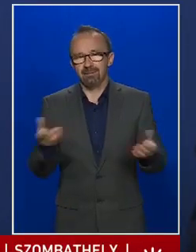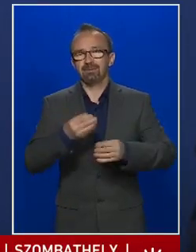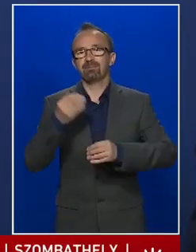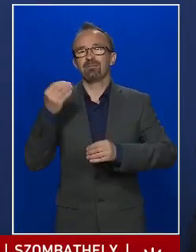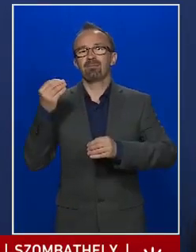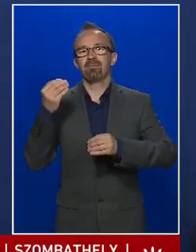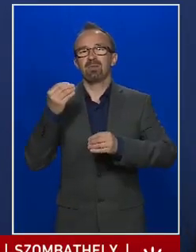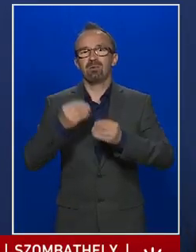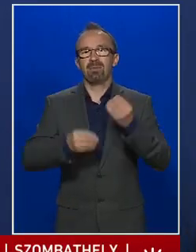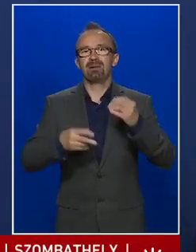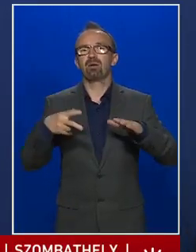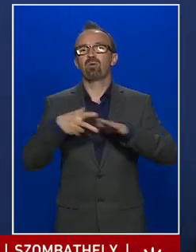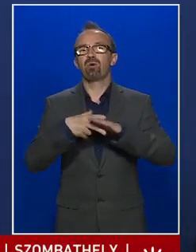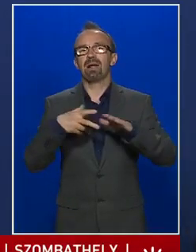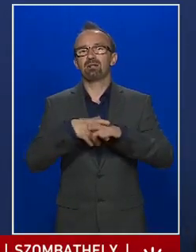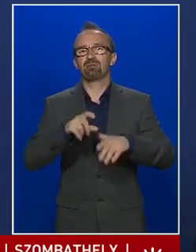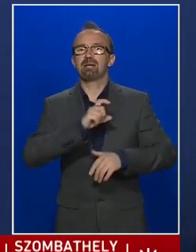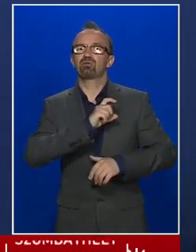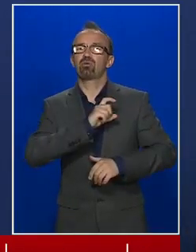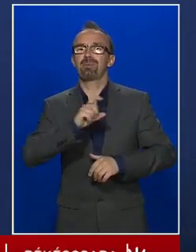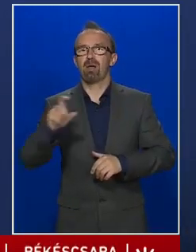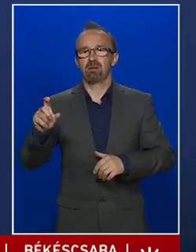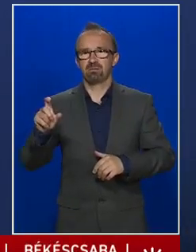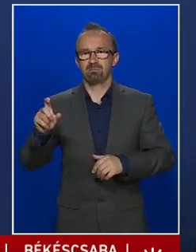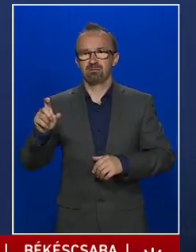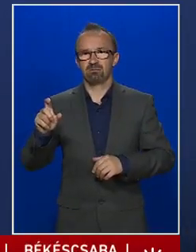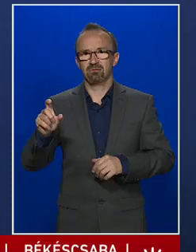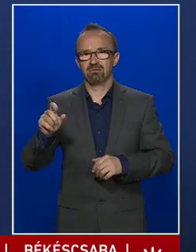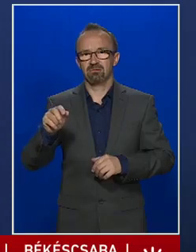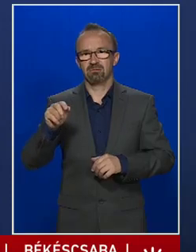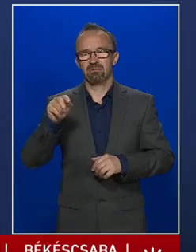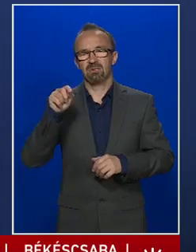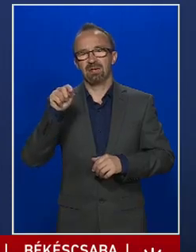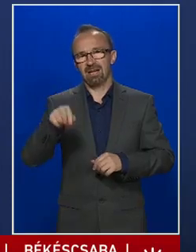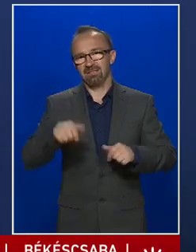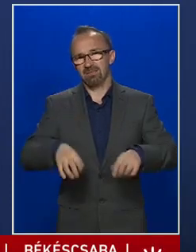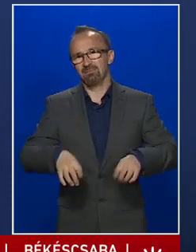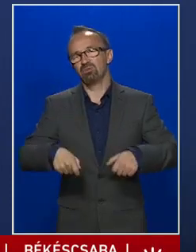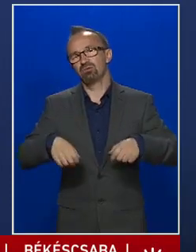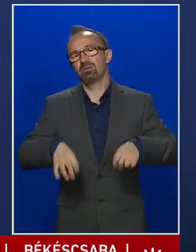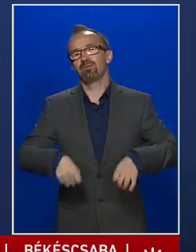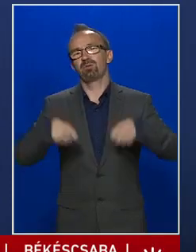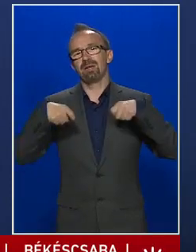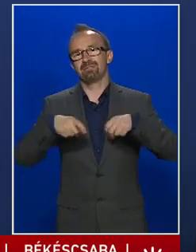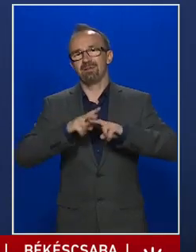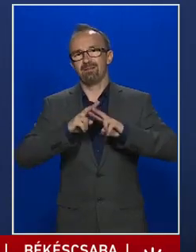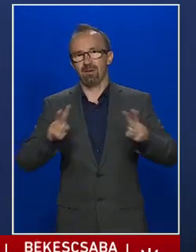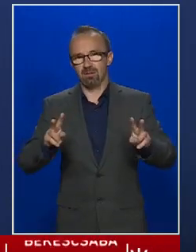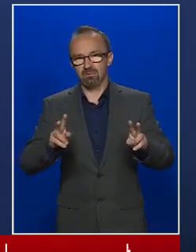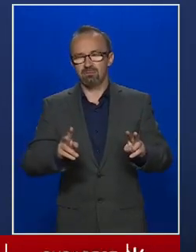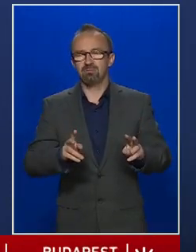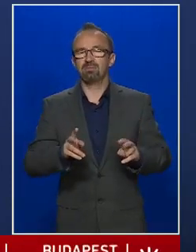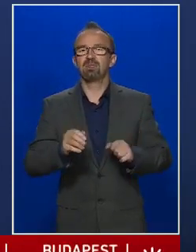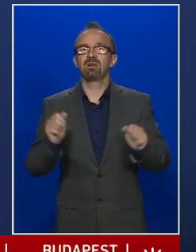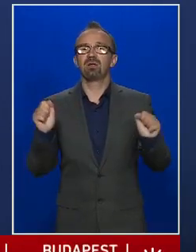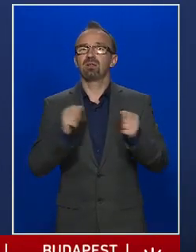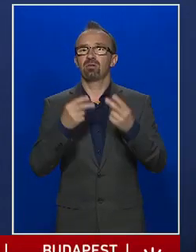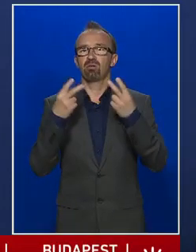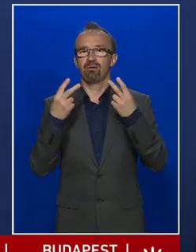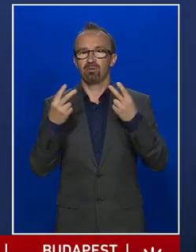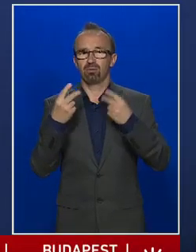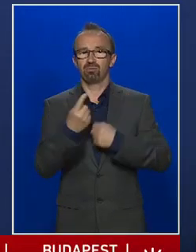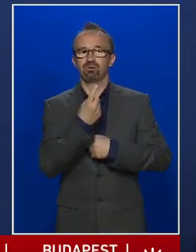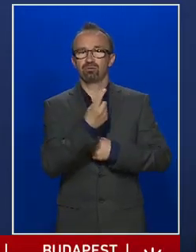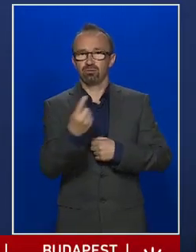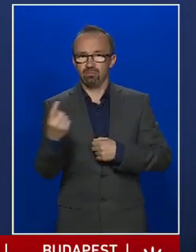a korlátozásokkal ez felfüggesztődött, viszont nagyon fontos az, hogy